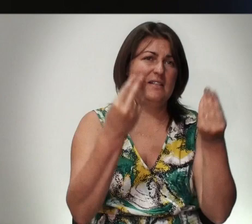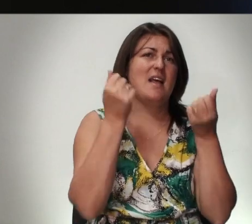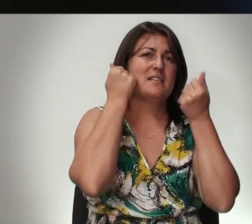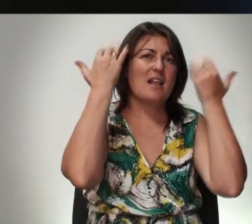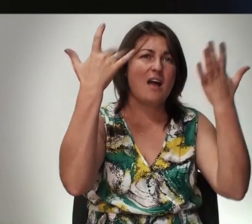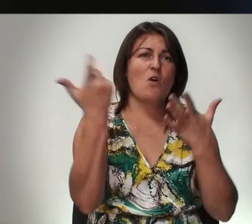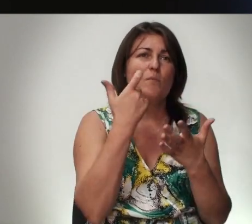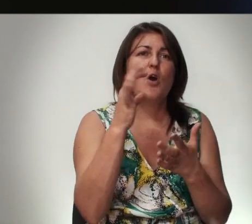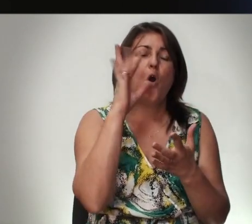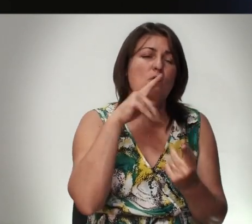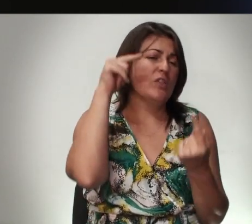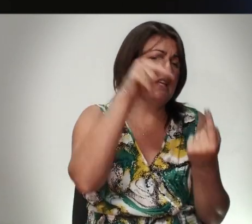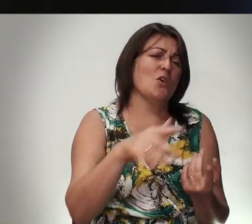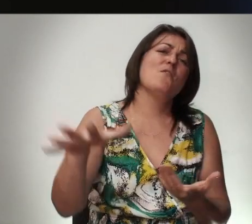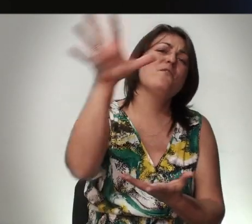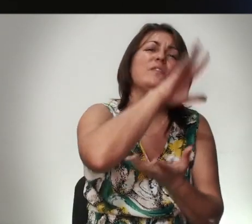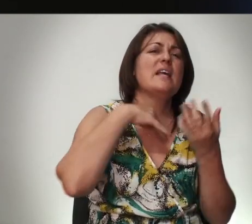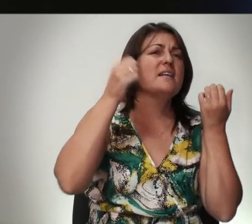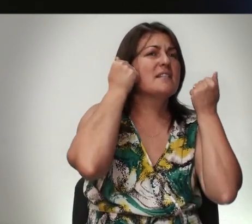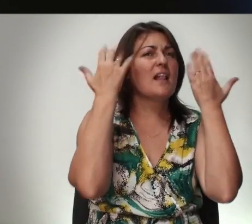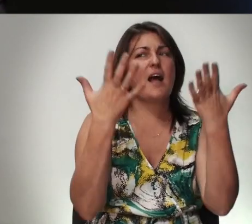Господу Он Достоин Всей Славы